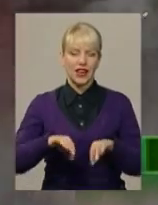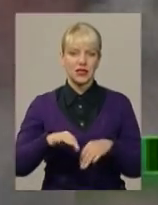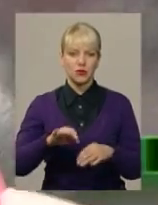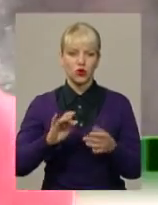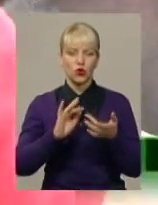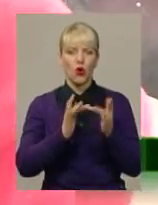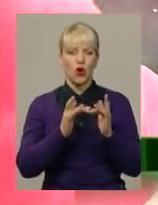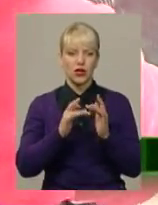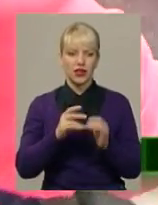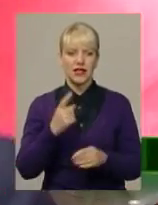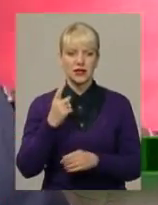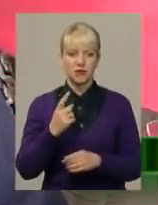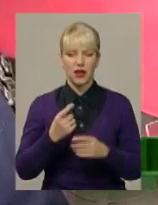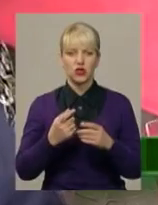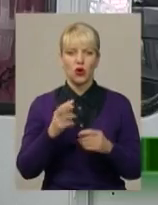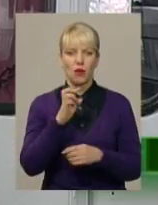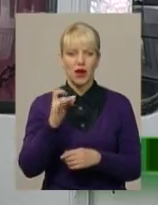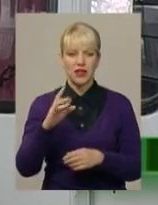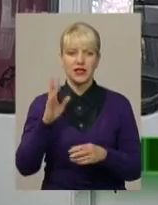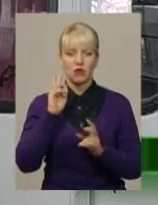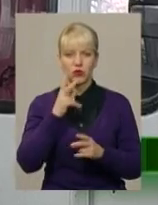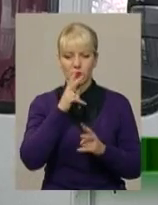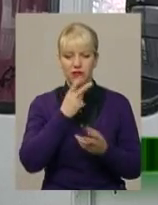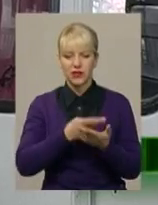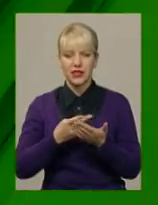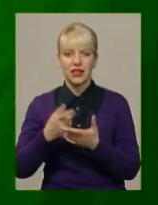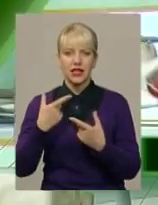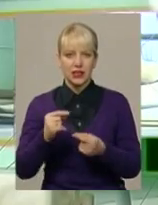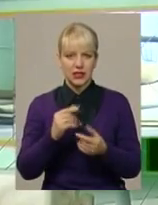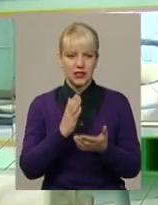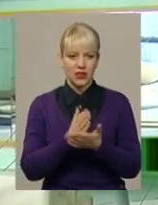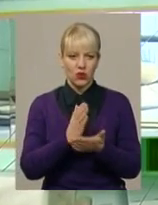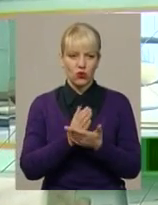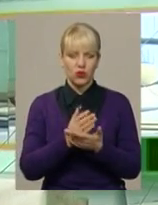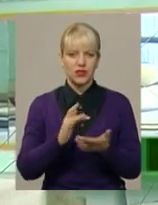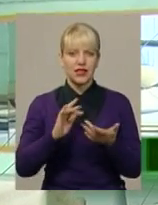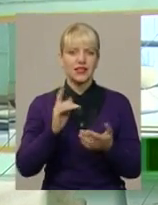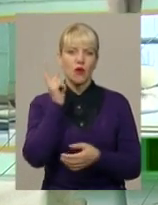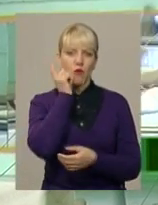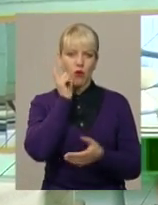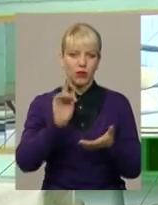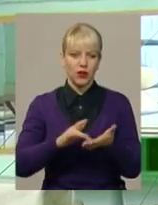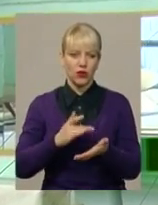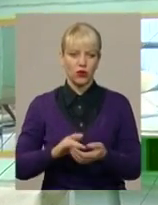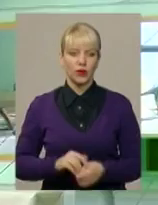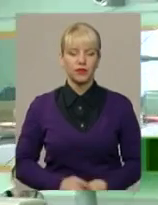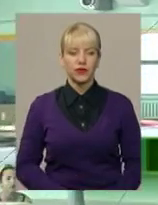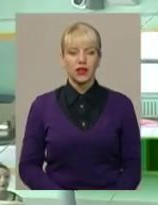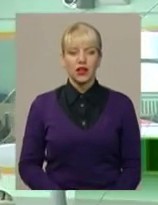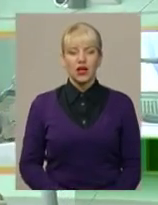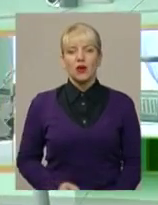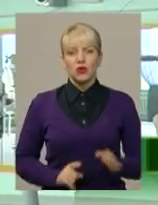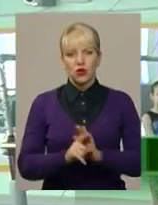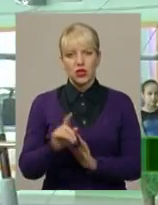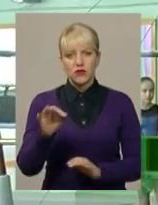березня у Хмельницькому тролейбуси та маршрутки можна буде відстежувати з мобільного. Олімпійські надії. У Хмельницькому розпочався обласний